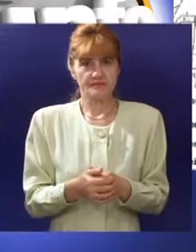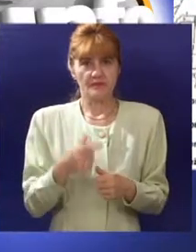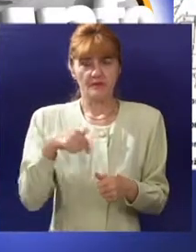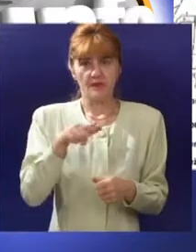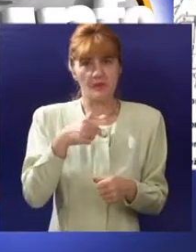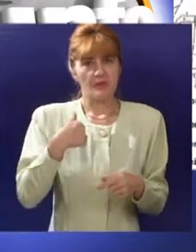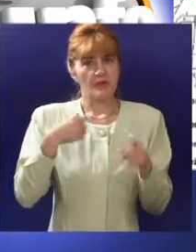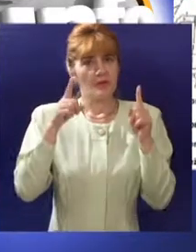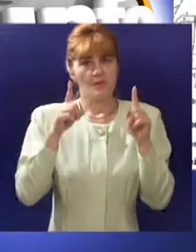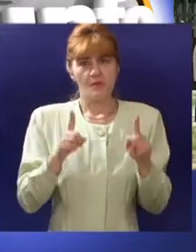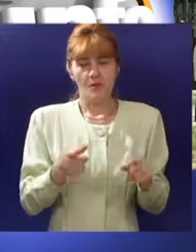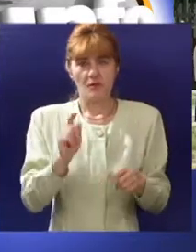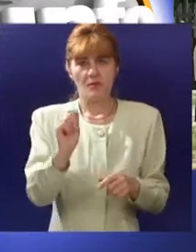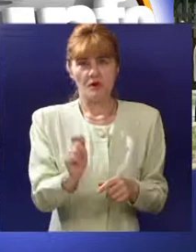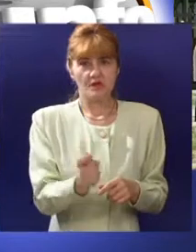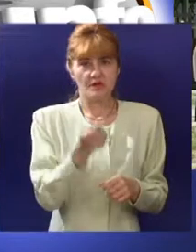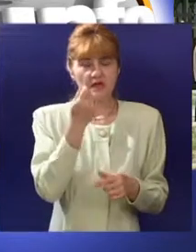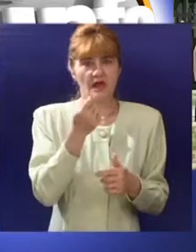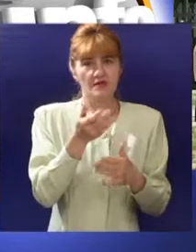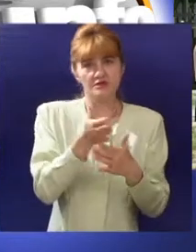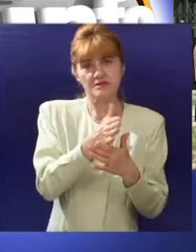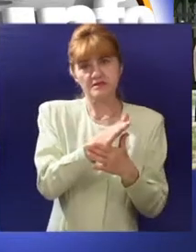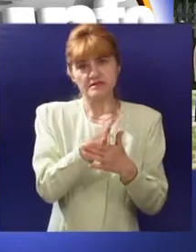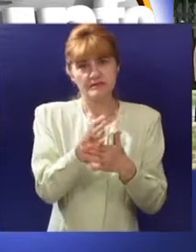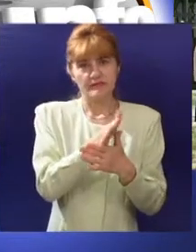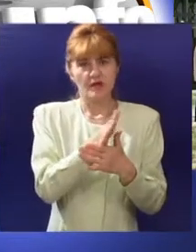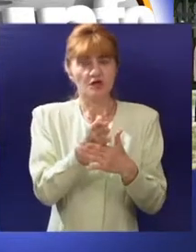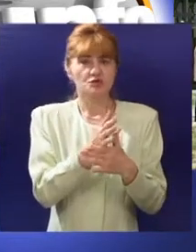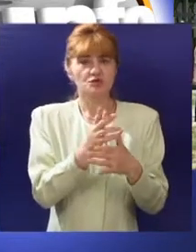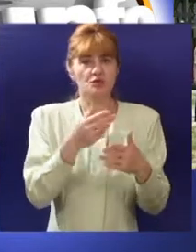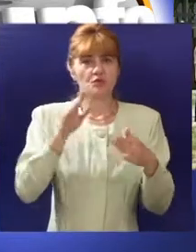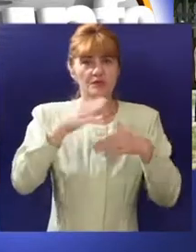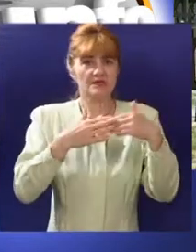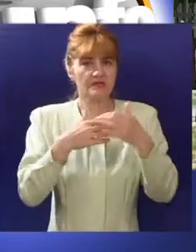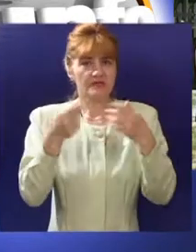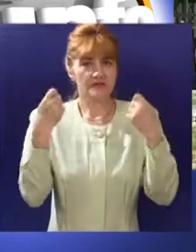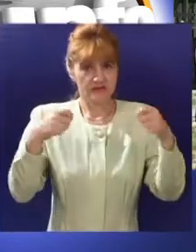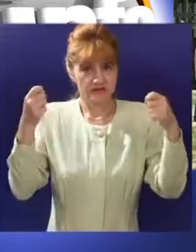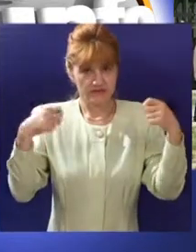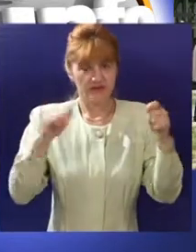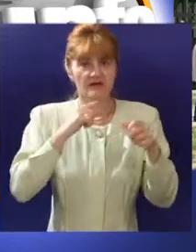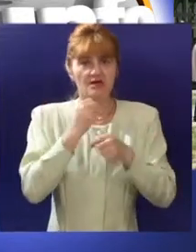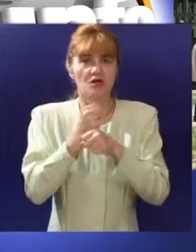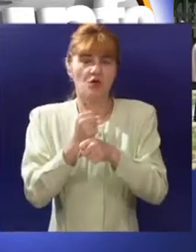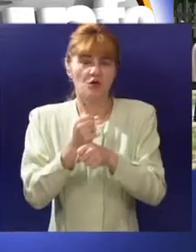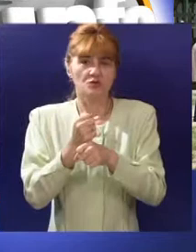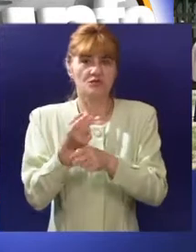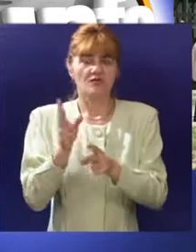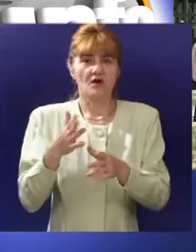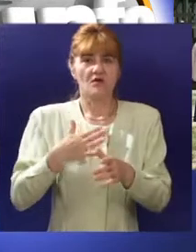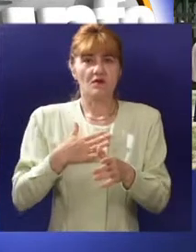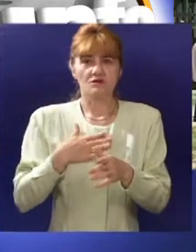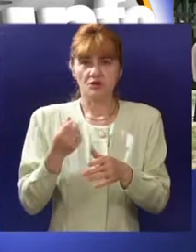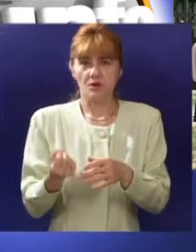moramo naći jedan kompromis između izgradnje, izgradnje sanacije, isto tako i očuvanja